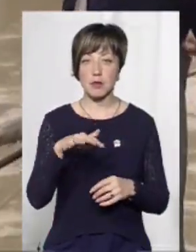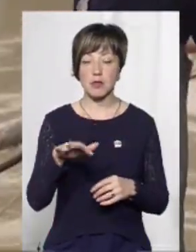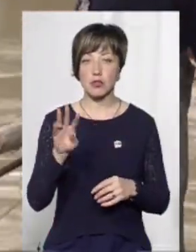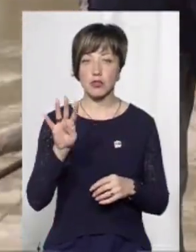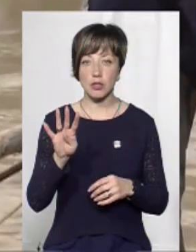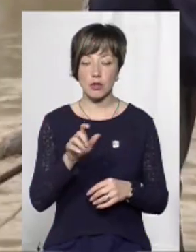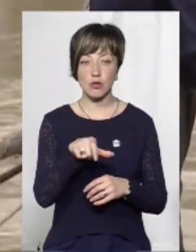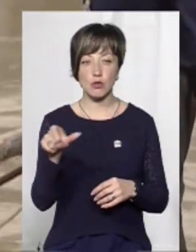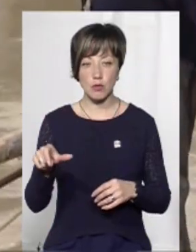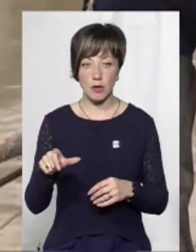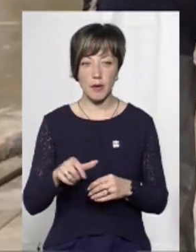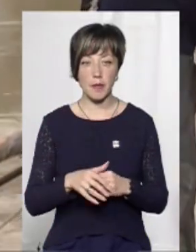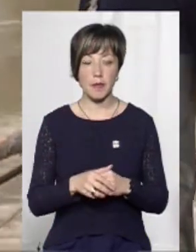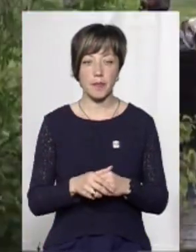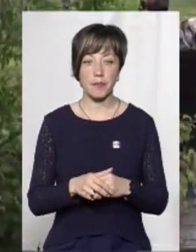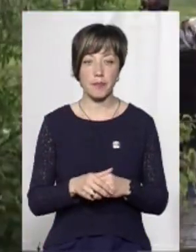53 дорослих.